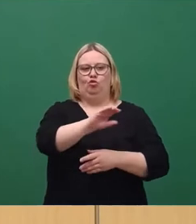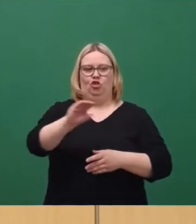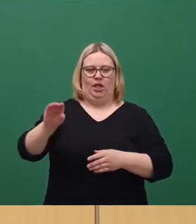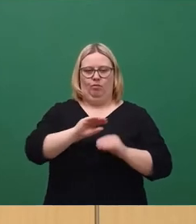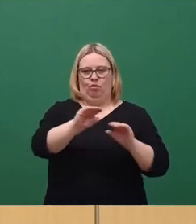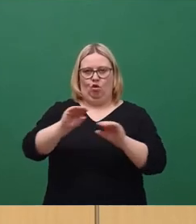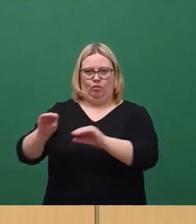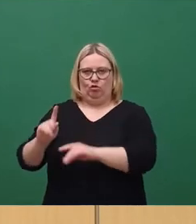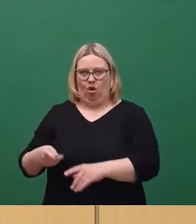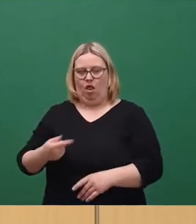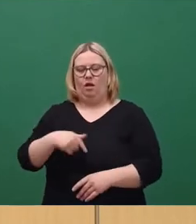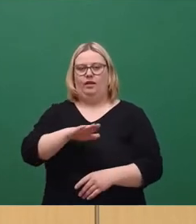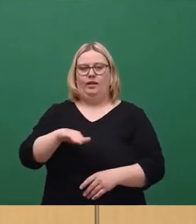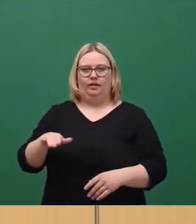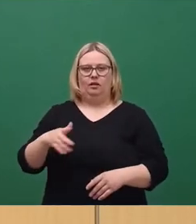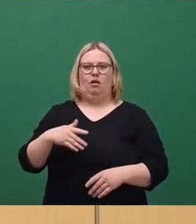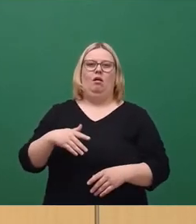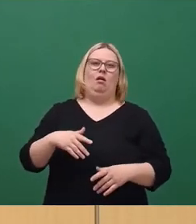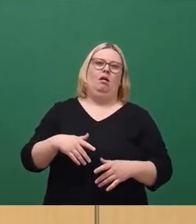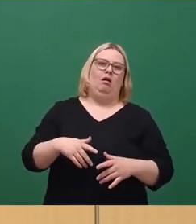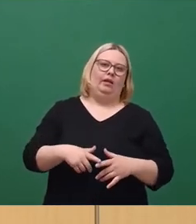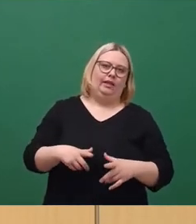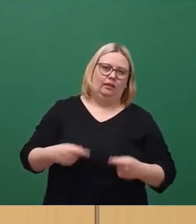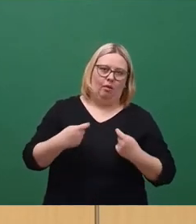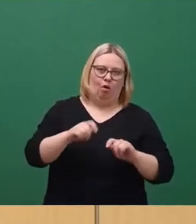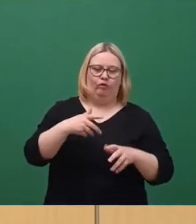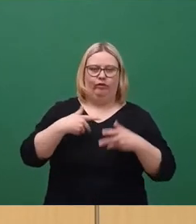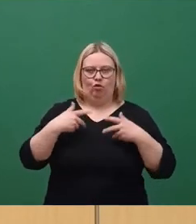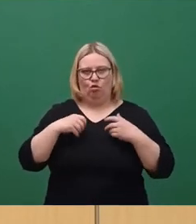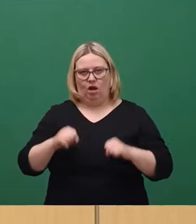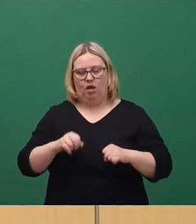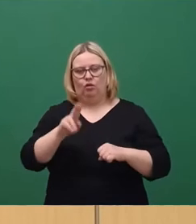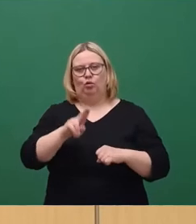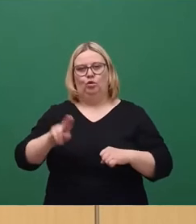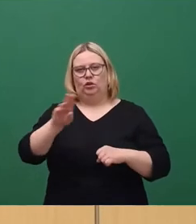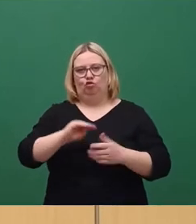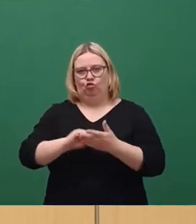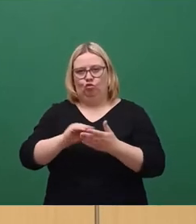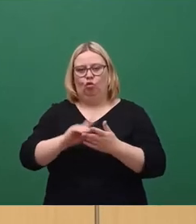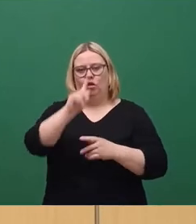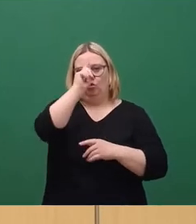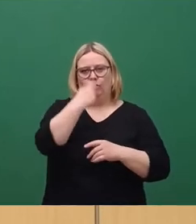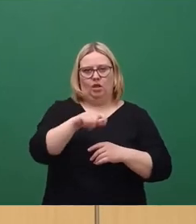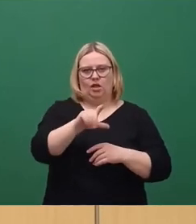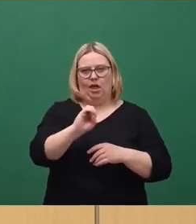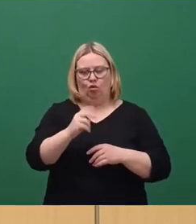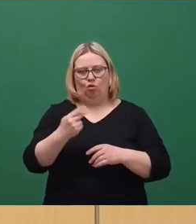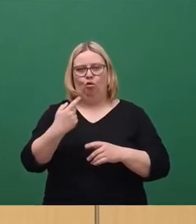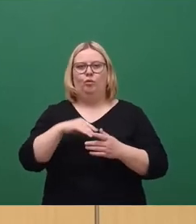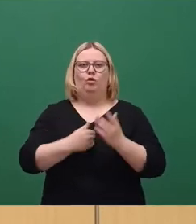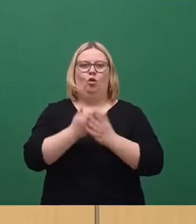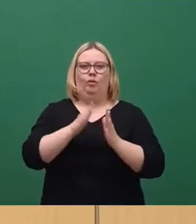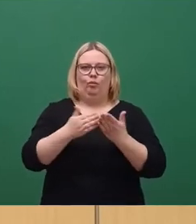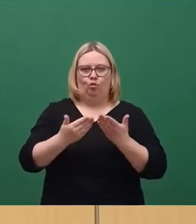Kinder werden sich über Kita, Bauten freuen, die Unischule oder das Gymnasium Leo, über Schulbücher oder